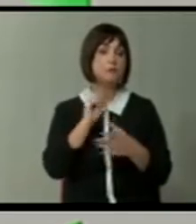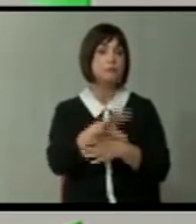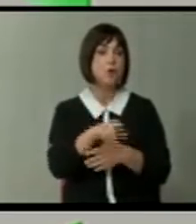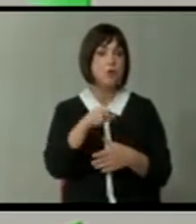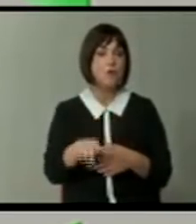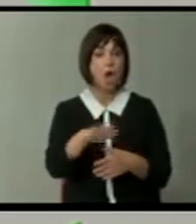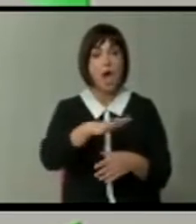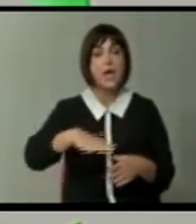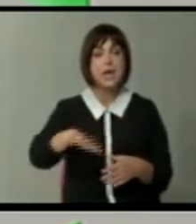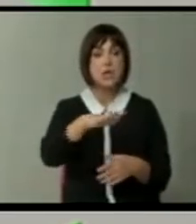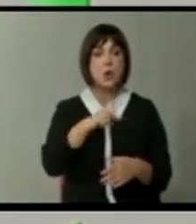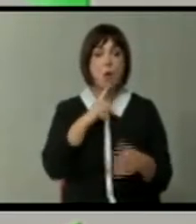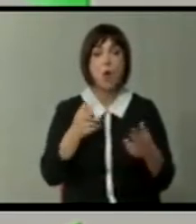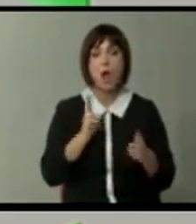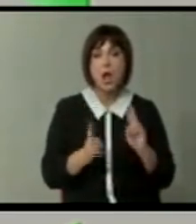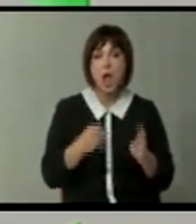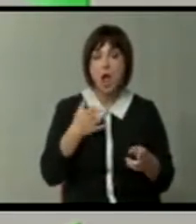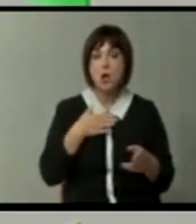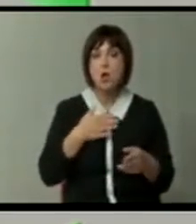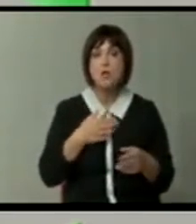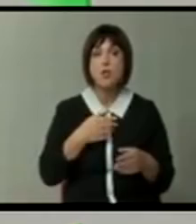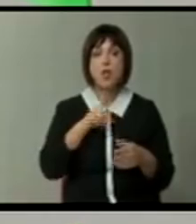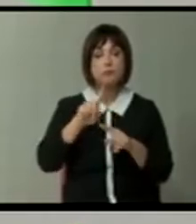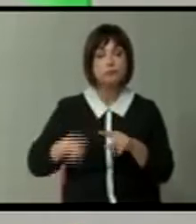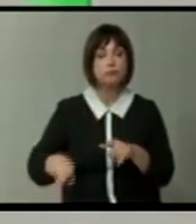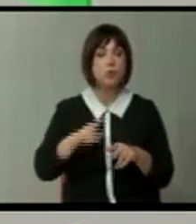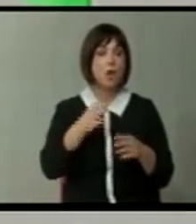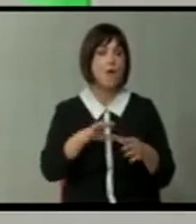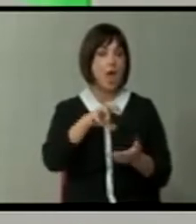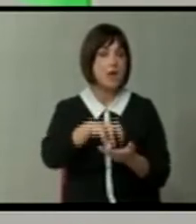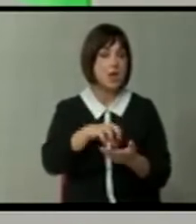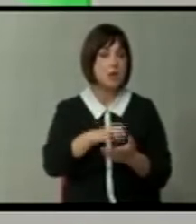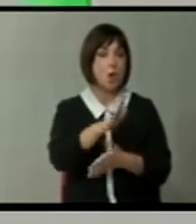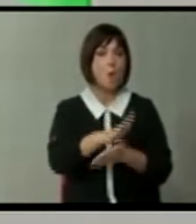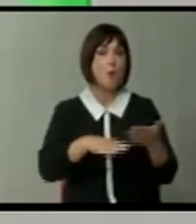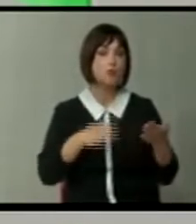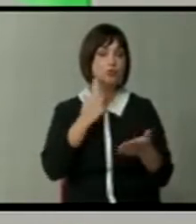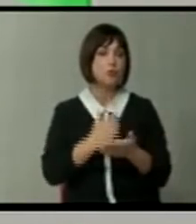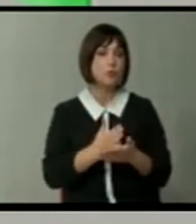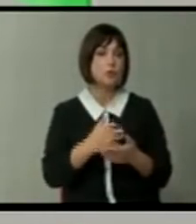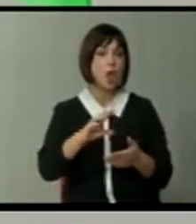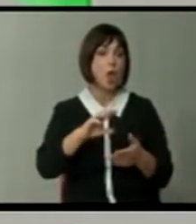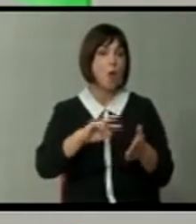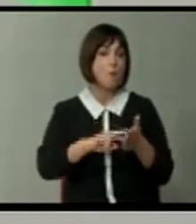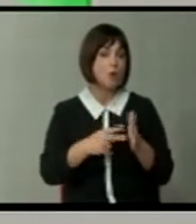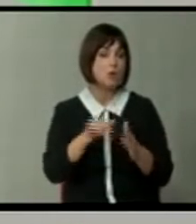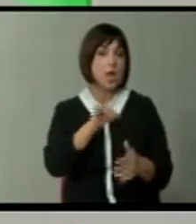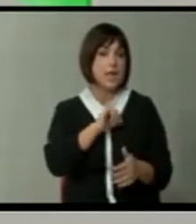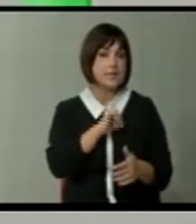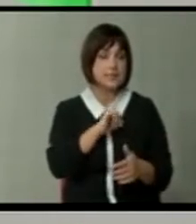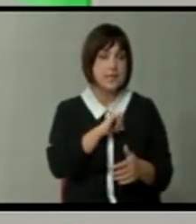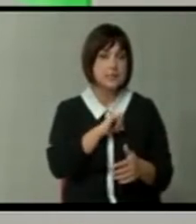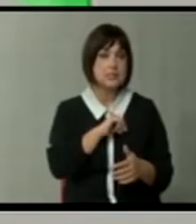во регионот кој, како запоставен регион, почна да биде геополитички интерес,